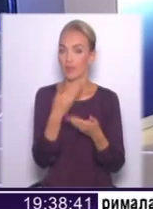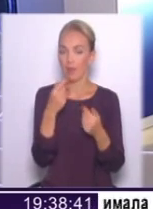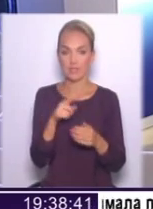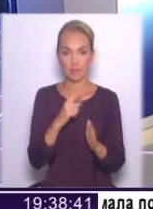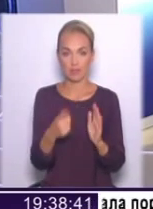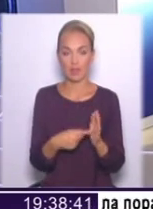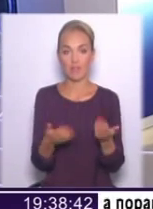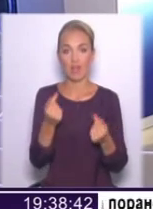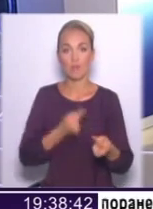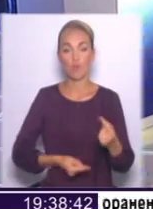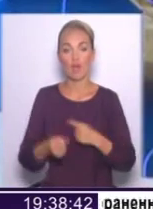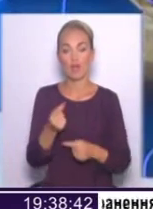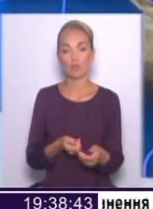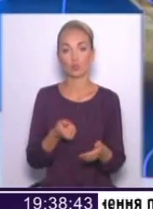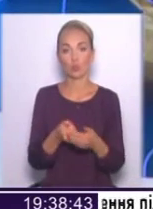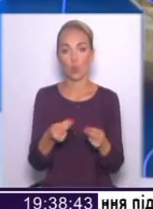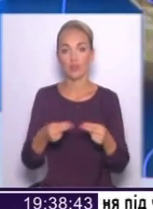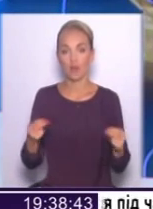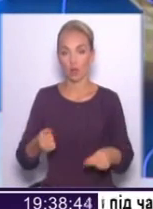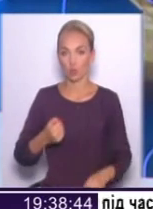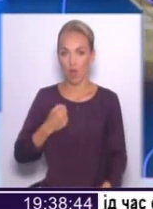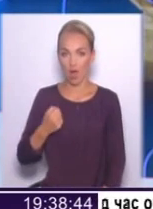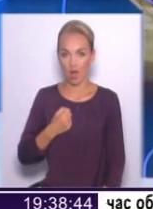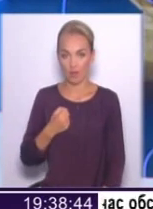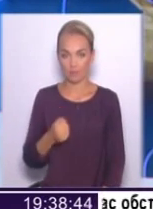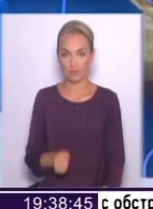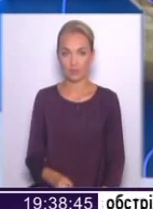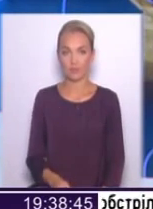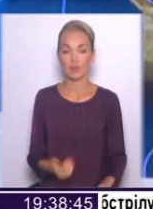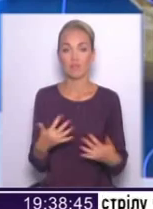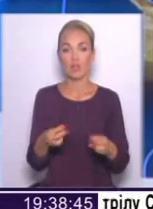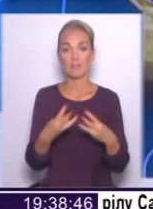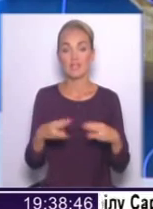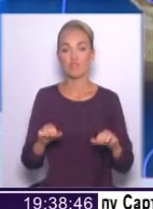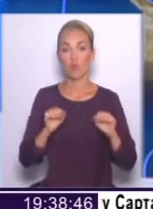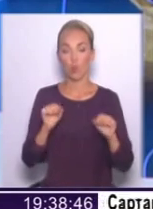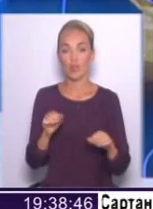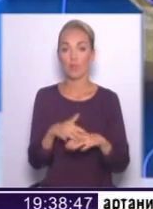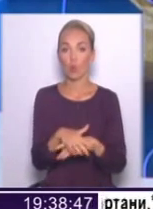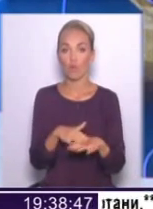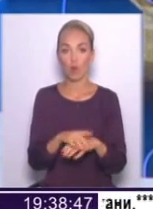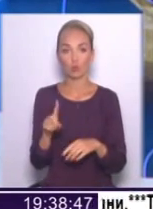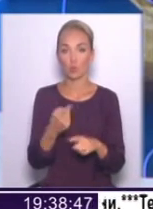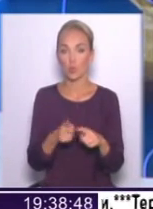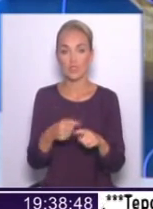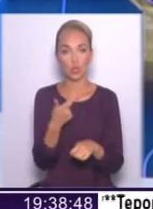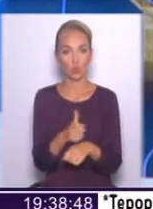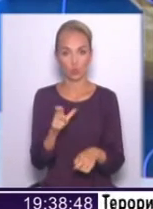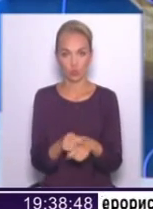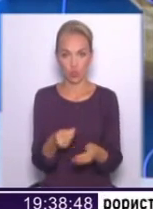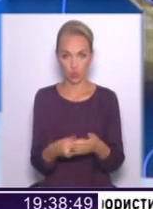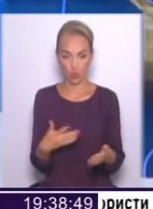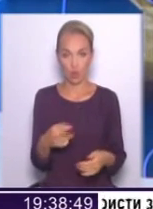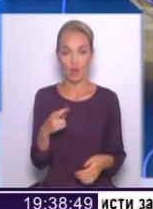запитання. Давайте ми повернемося до контрактної армії. І вже Міністерство оборони порахувало, що це дуже дорого. Як вам